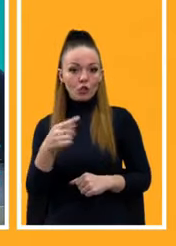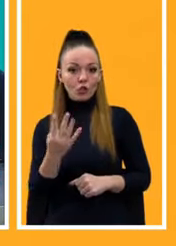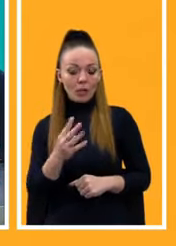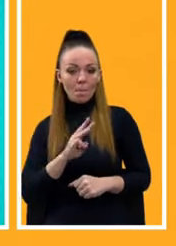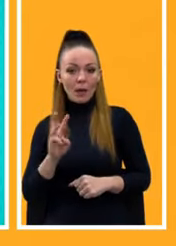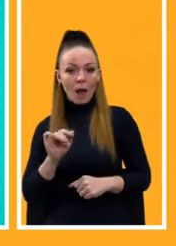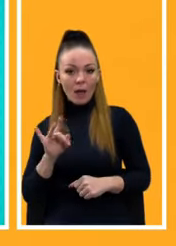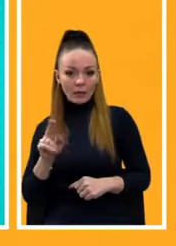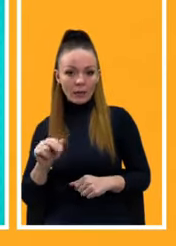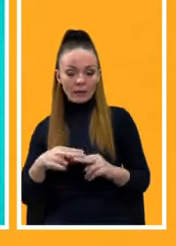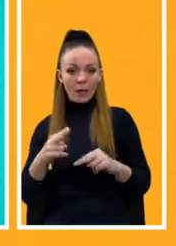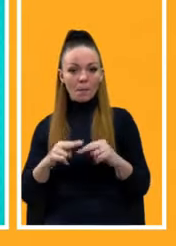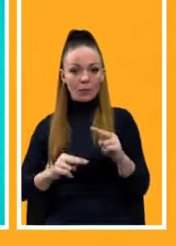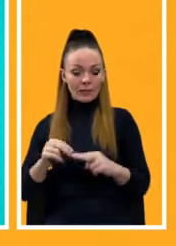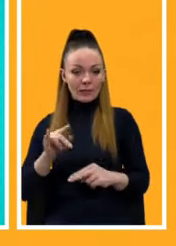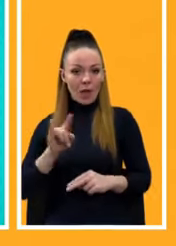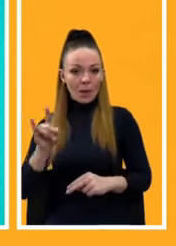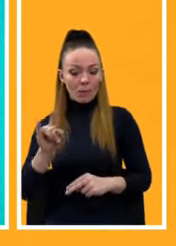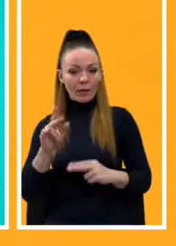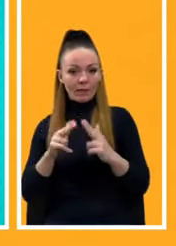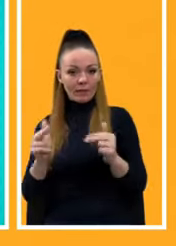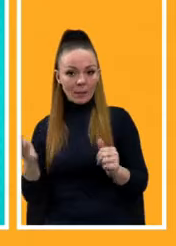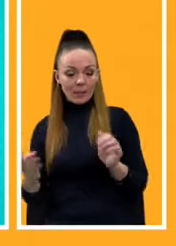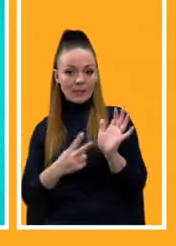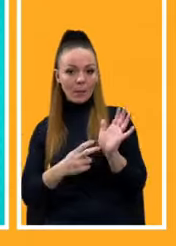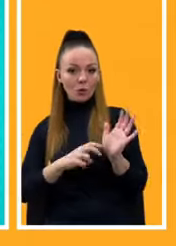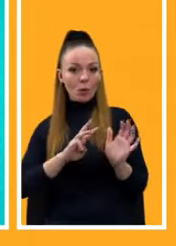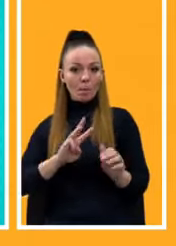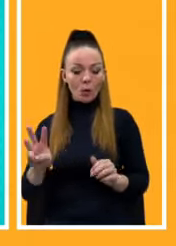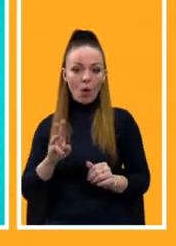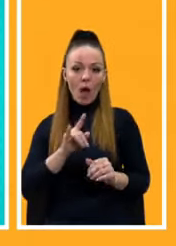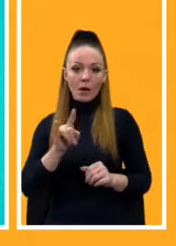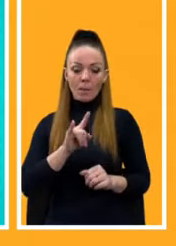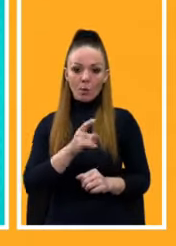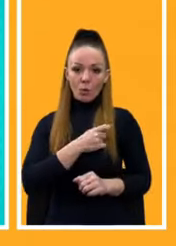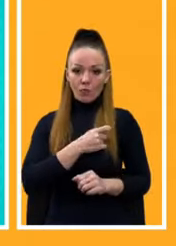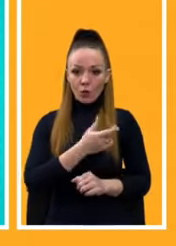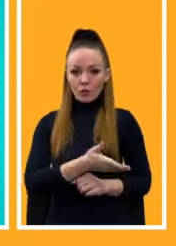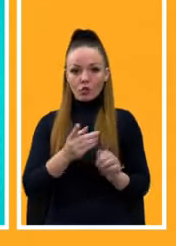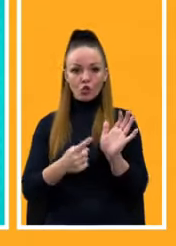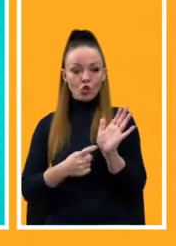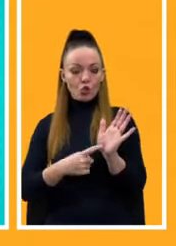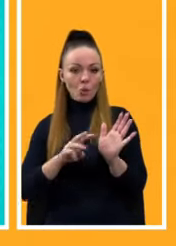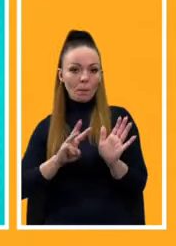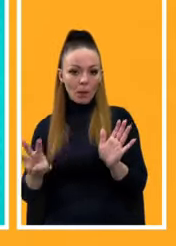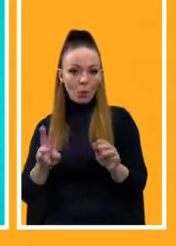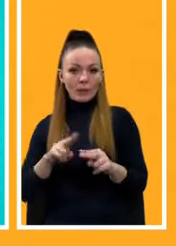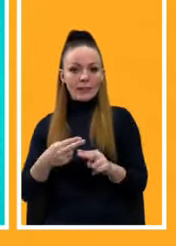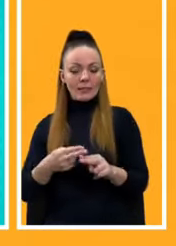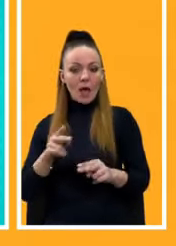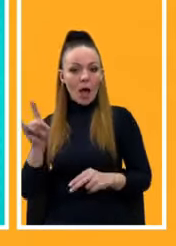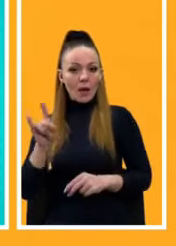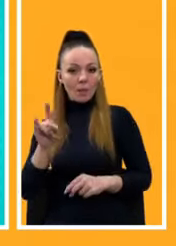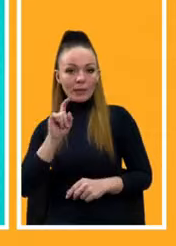будівництво аеропорту в Дніпрі, 700 мільйонів – це аеропорт в Одесі, 600 мільйонів навіть більше – це аеропорт в Вінниці,